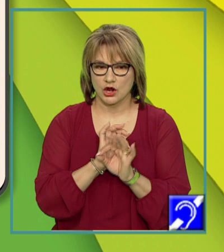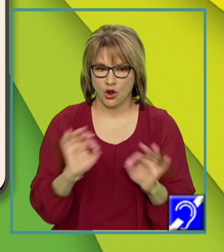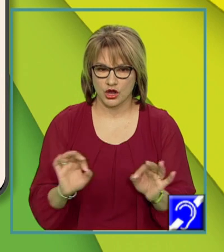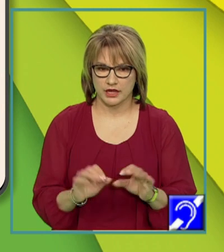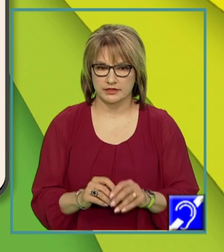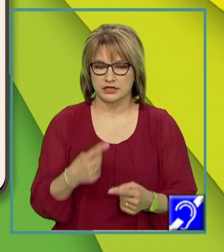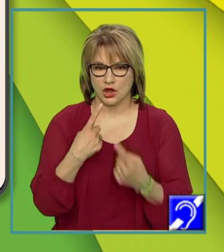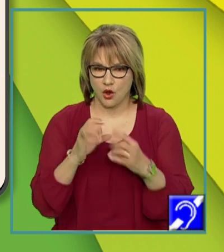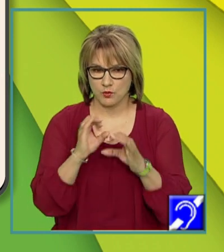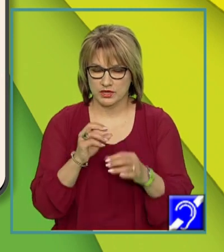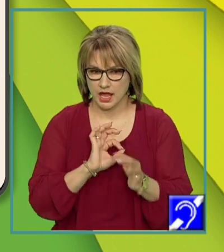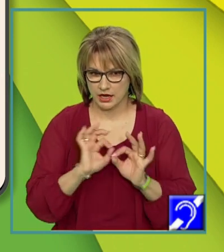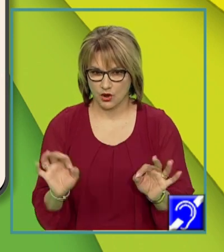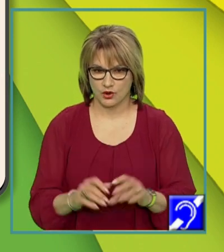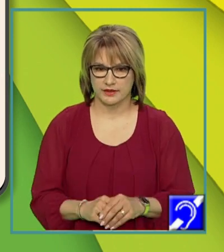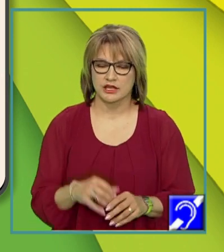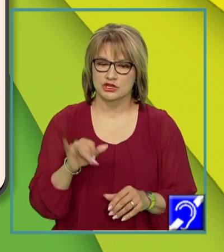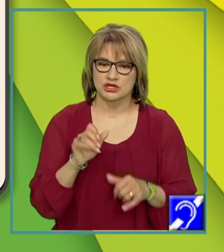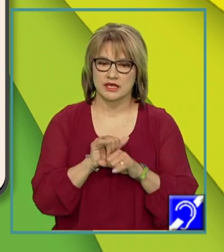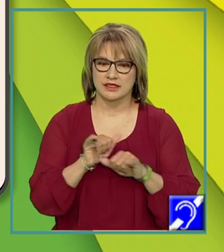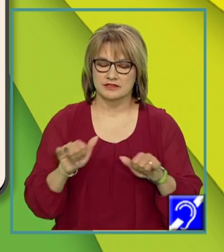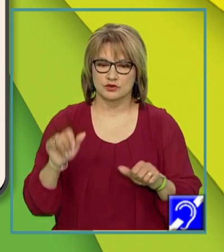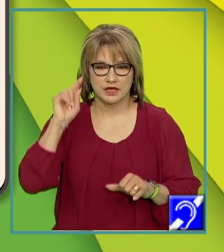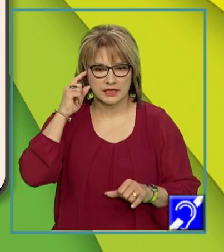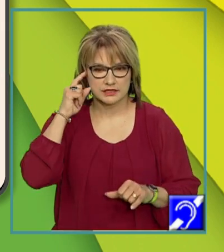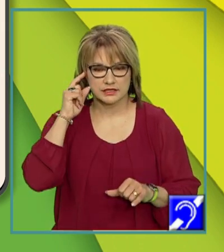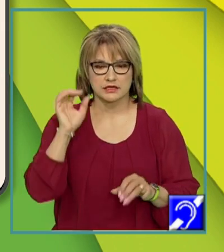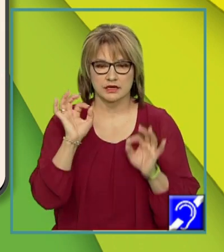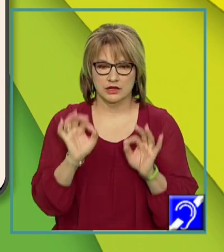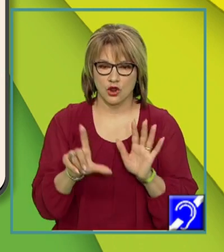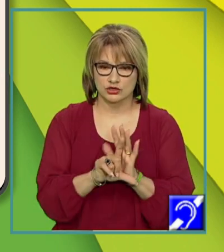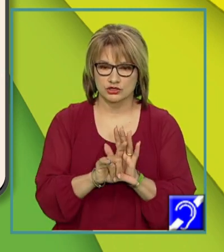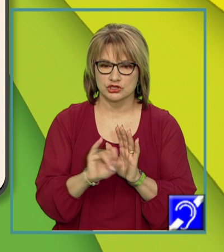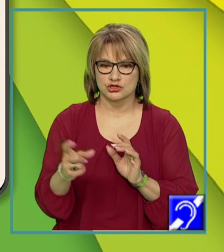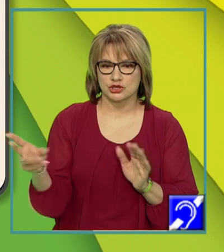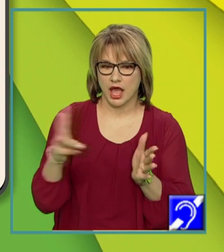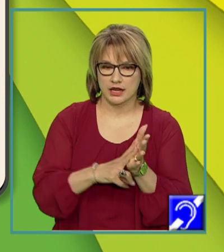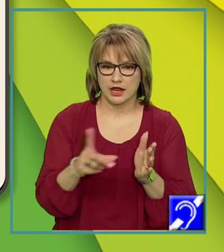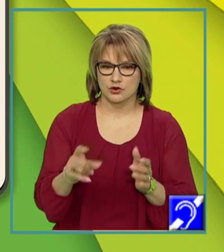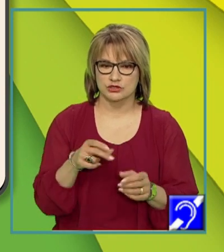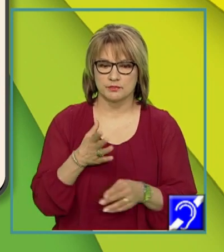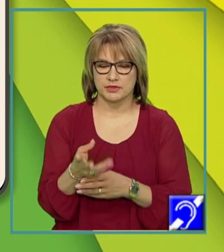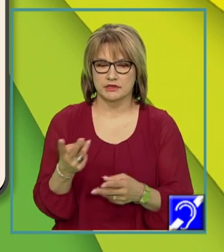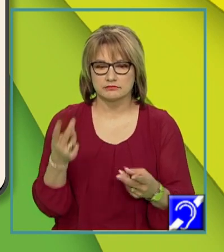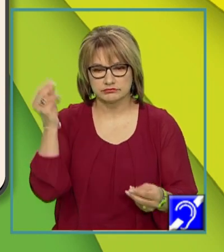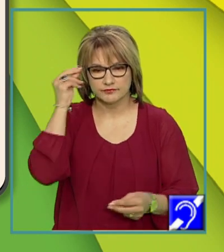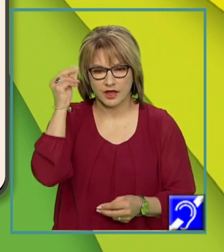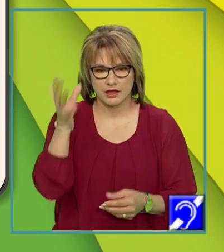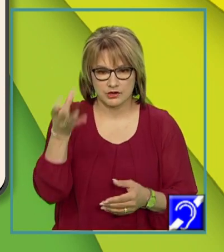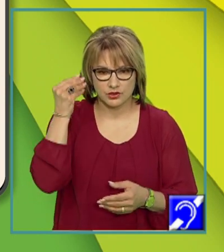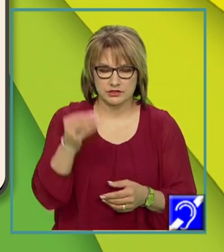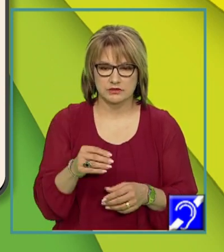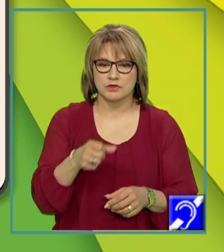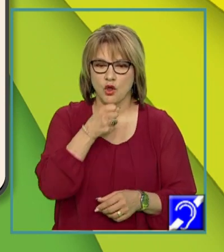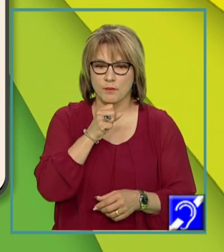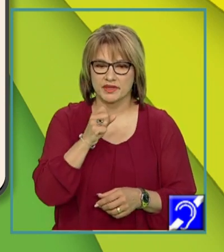corectă. Dar și dezvoltarea gândirii logice și analogice prin valorificarea competenței lingvistice în procesul de